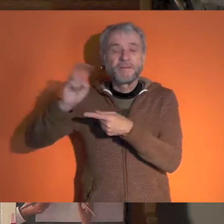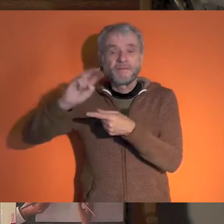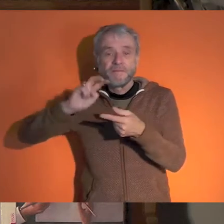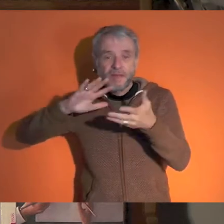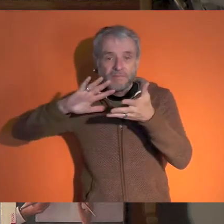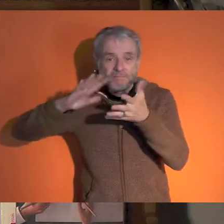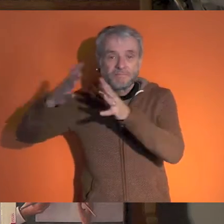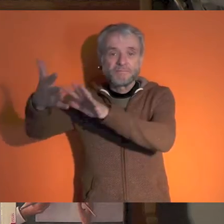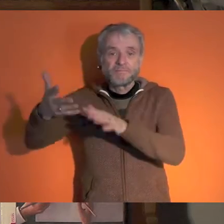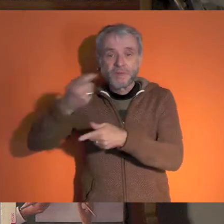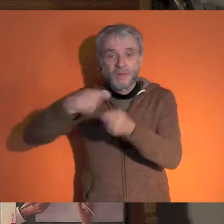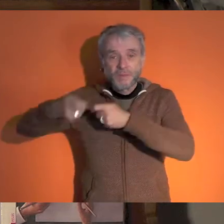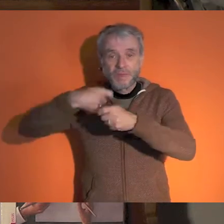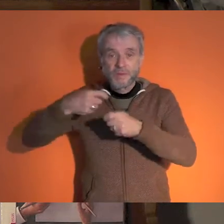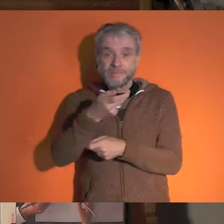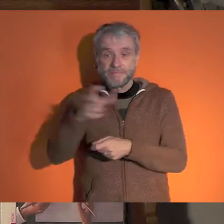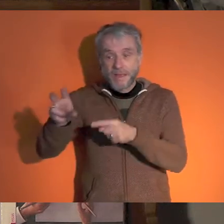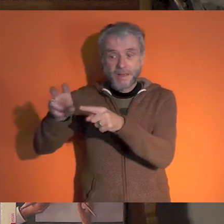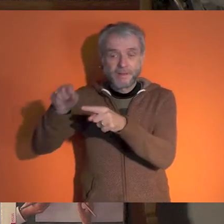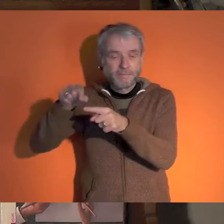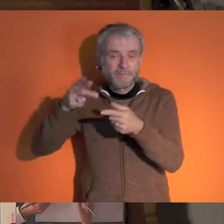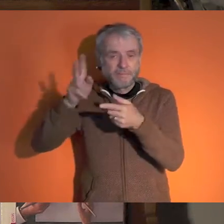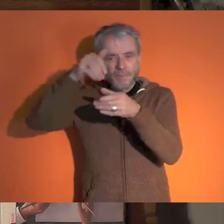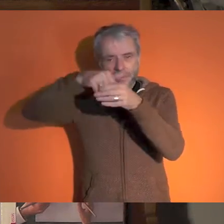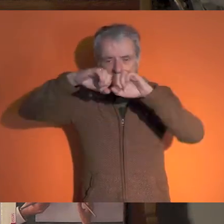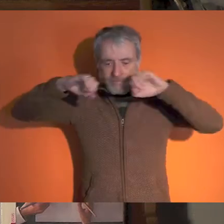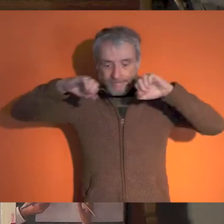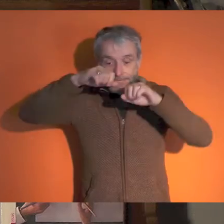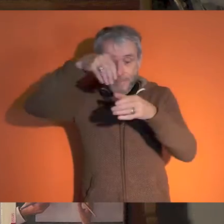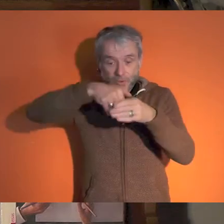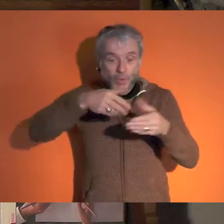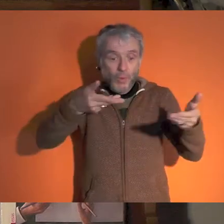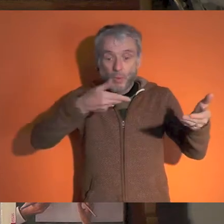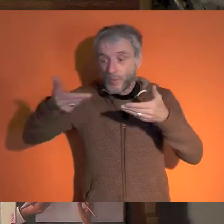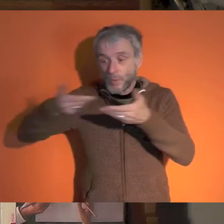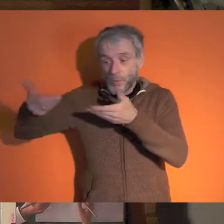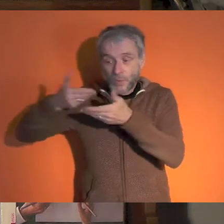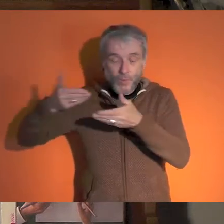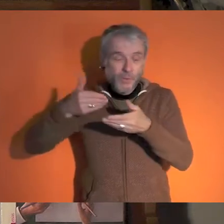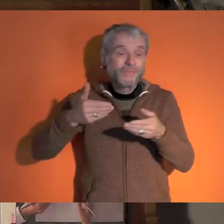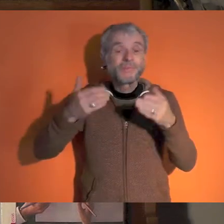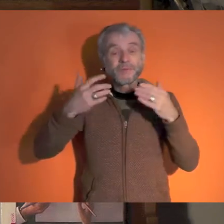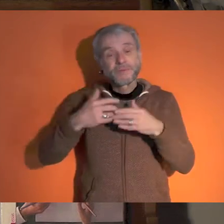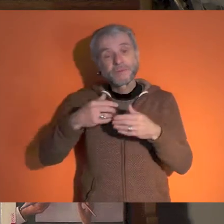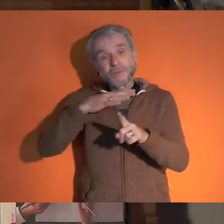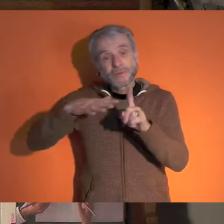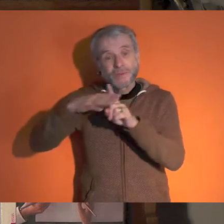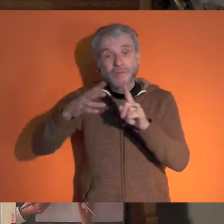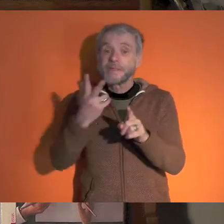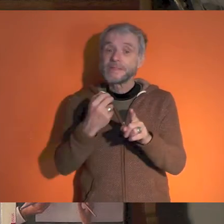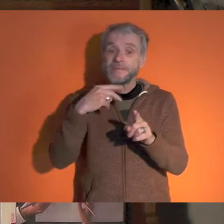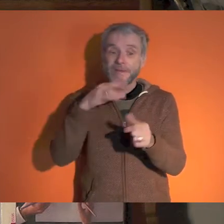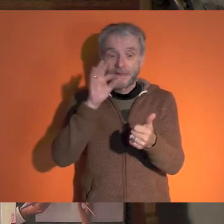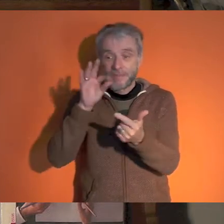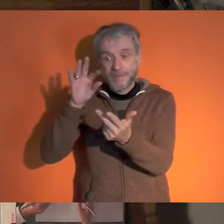les transitions écologiques-économiques et la paix. A l'intérieur de ces grands axes, nous sommes allés chercher des propositions de la société